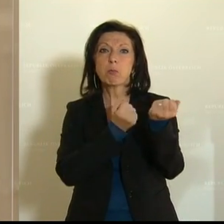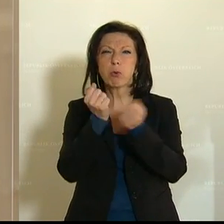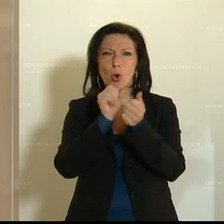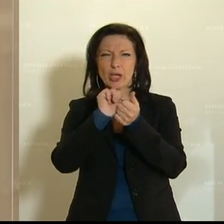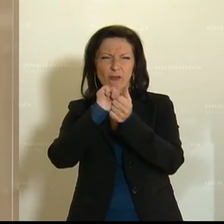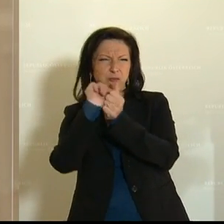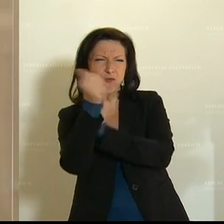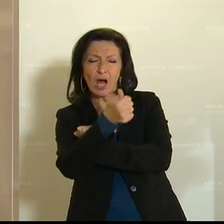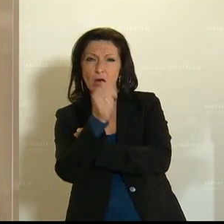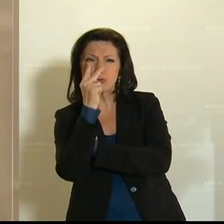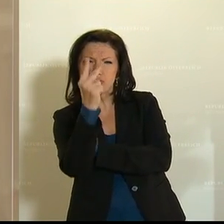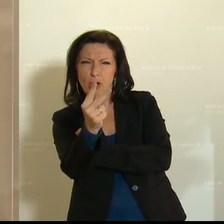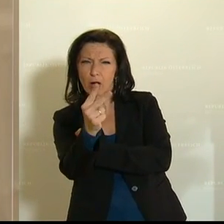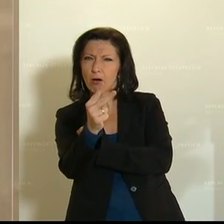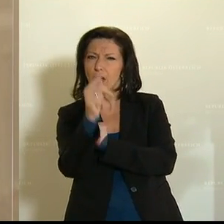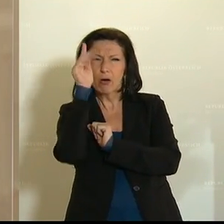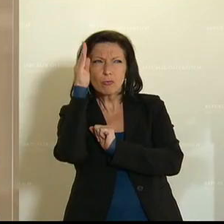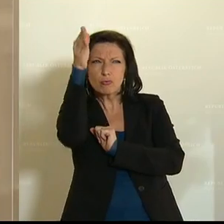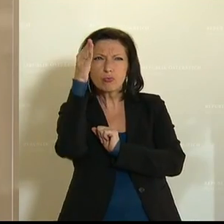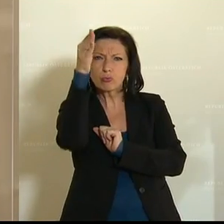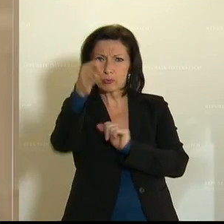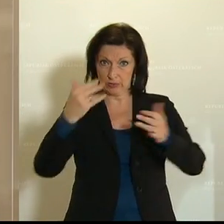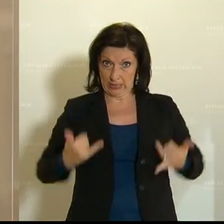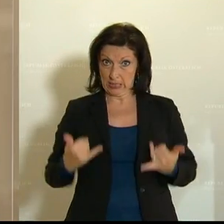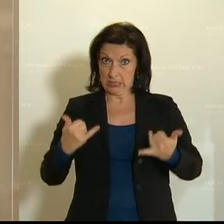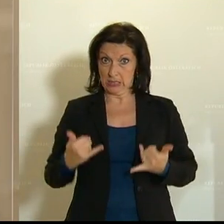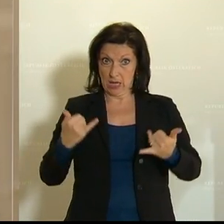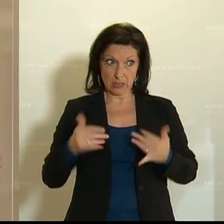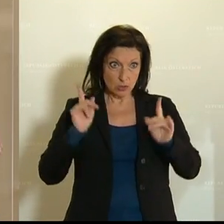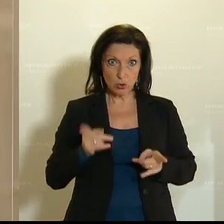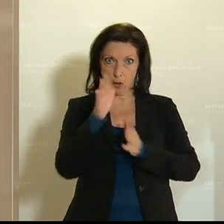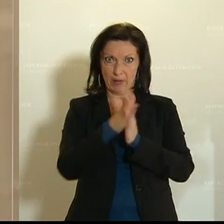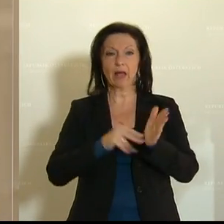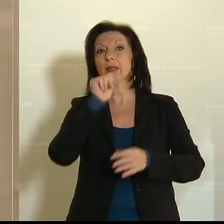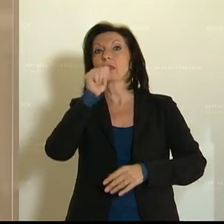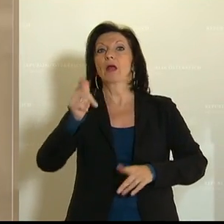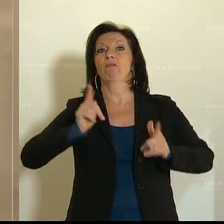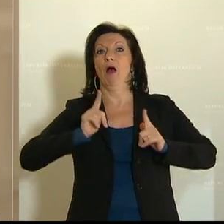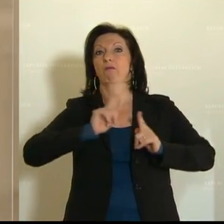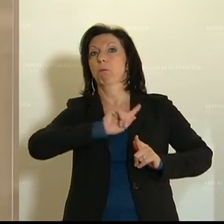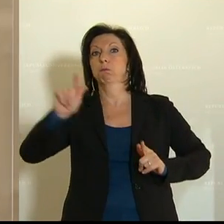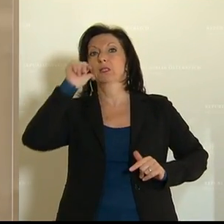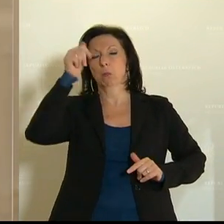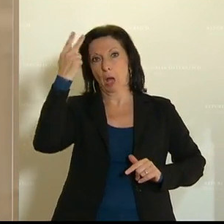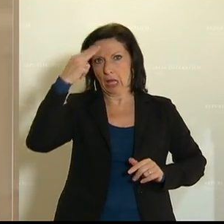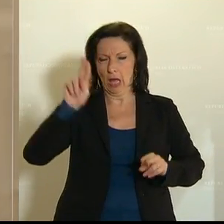Braucht eine Arbeitsmarktpolitik, die heute und nicht morgen erst beginnen kann, Herr Bundesminister.